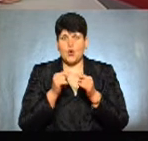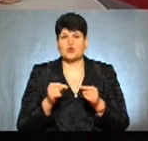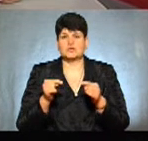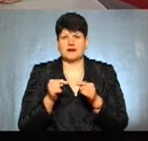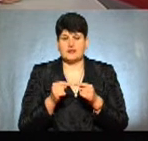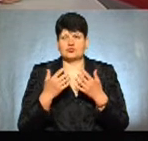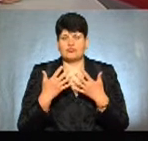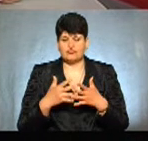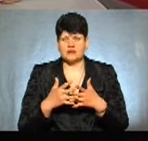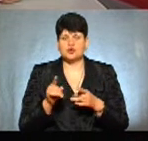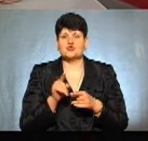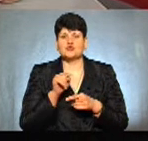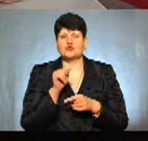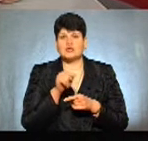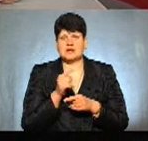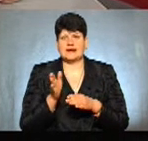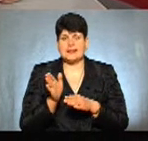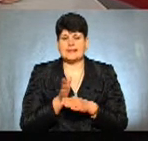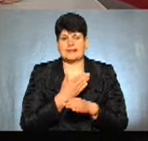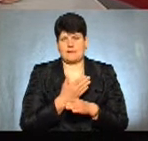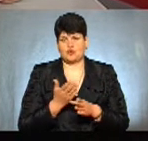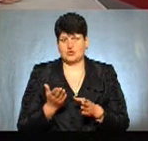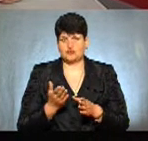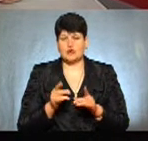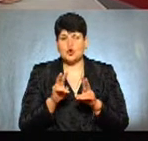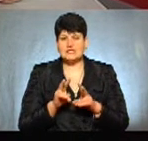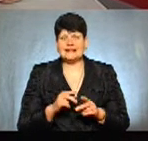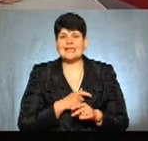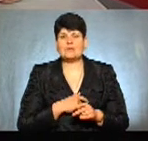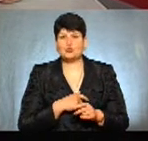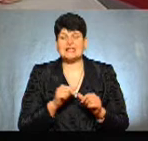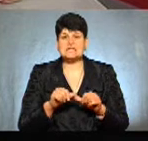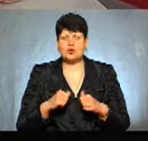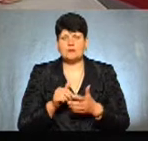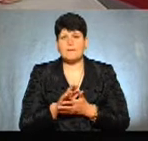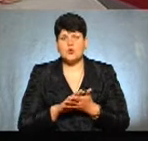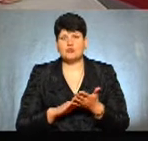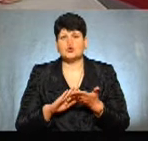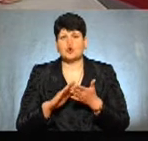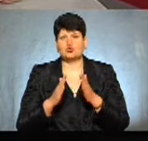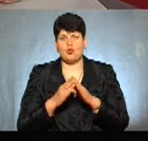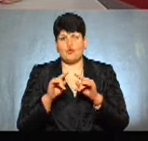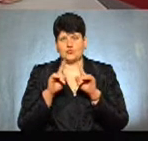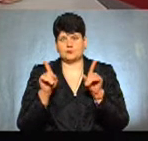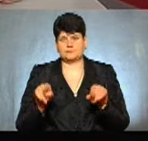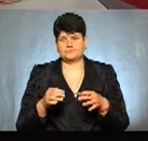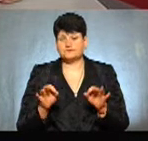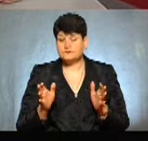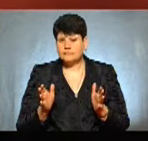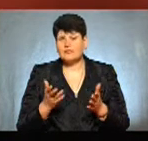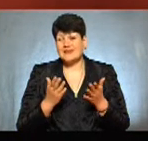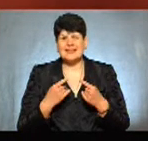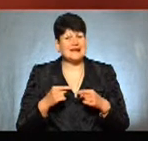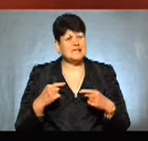вже щодо їх демонтажу, або розглядатися вже на депутатській комісії щодо продовження договору сервітути. Ну, розумієте, є різні